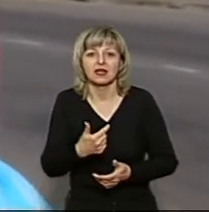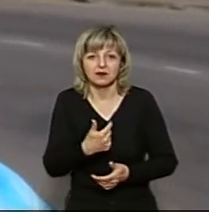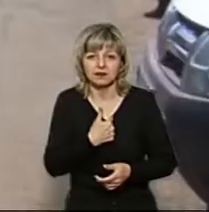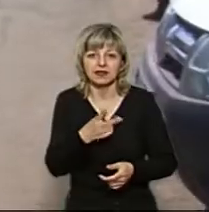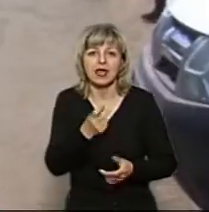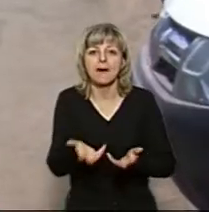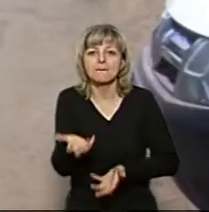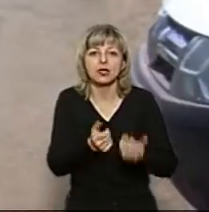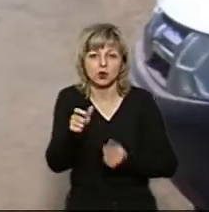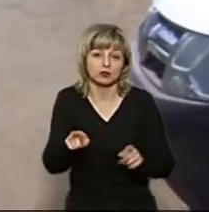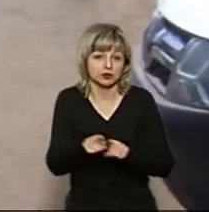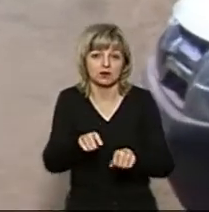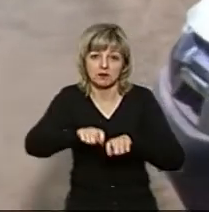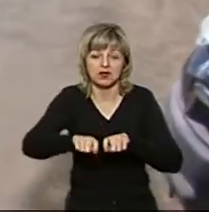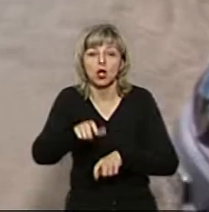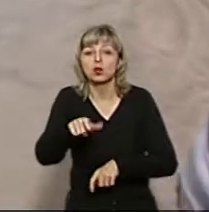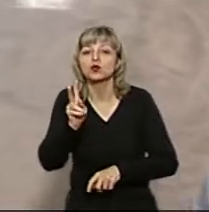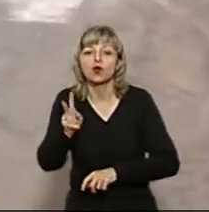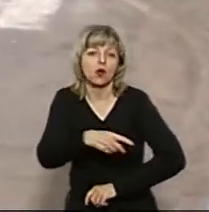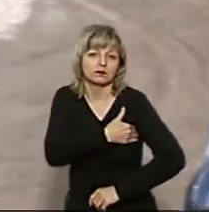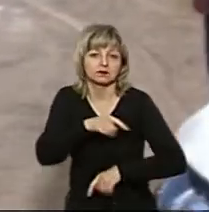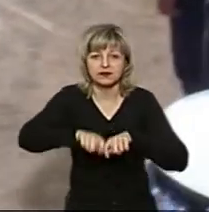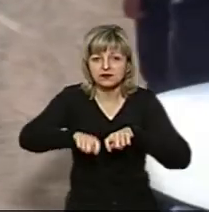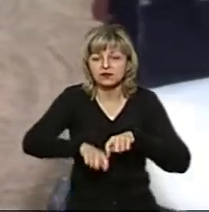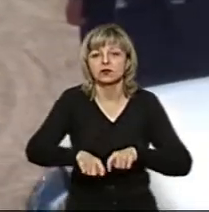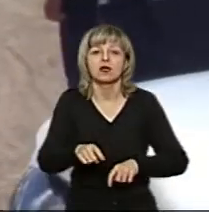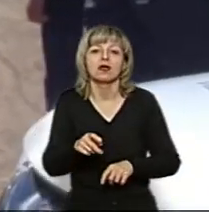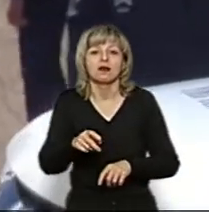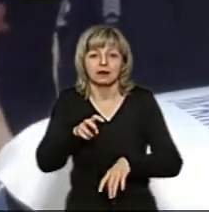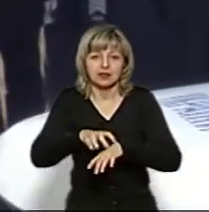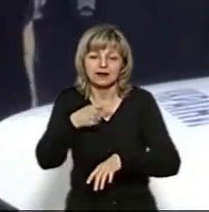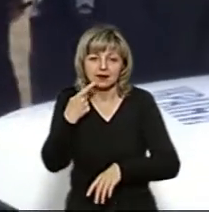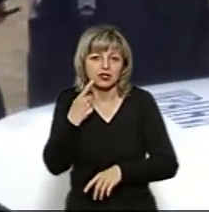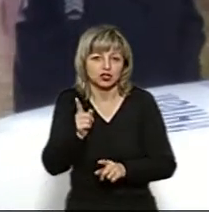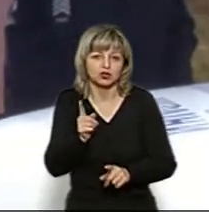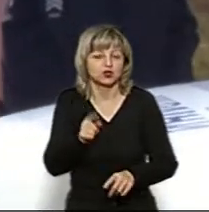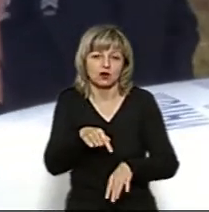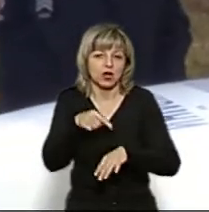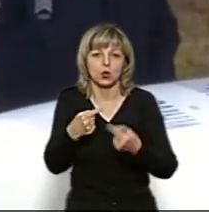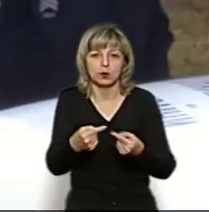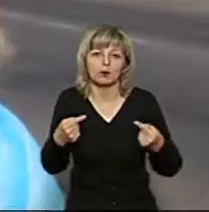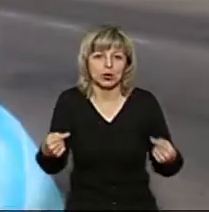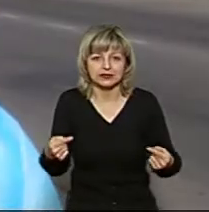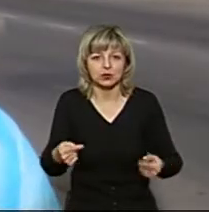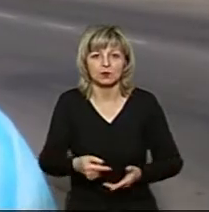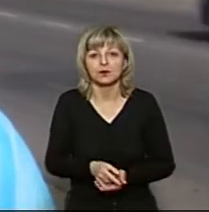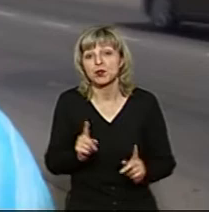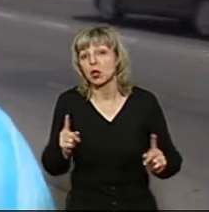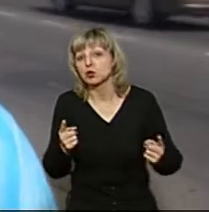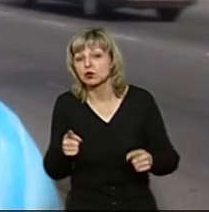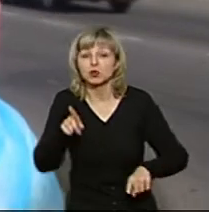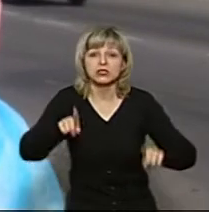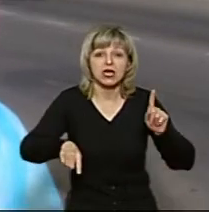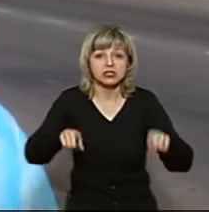пользуємося». Люди, у яких мірюють температуру, каже Олена Приступа, на це реагують по-різному. «Чомусь